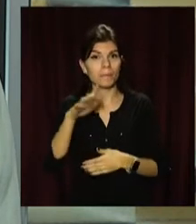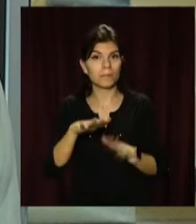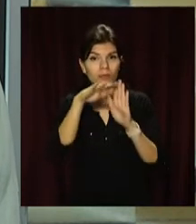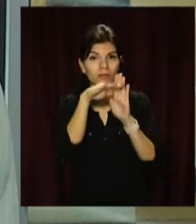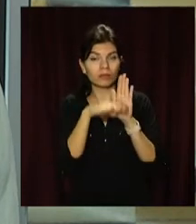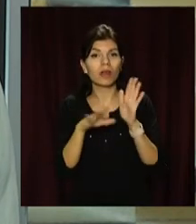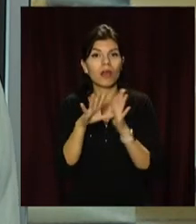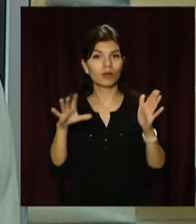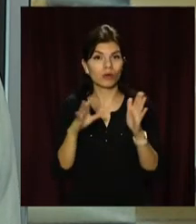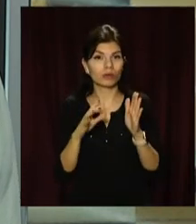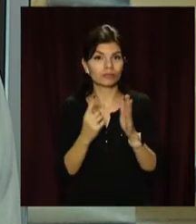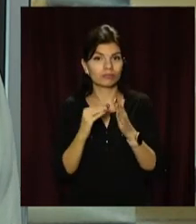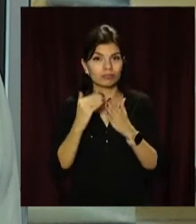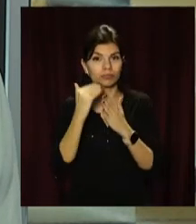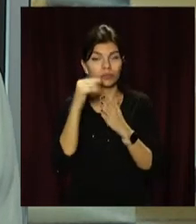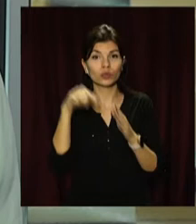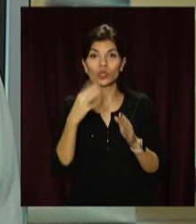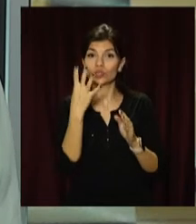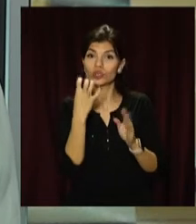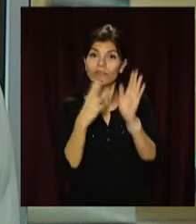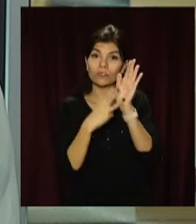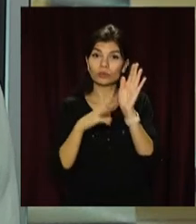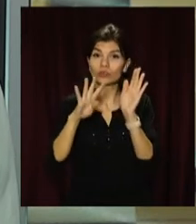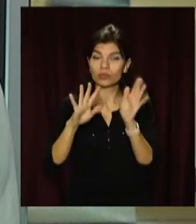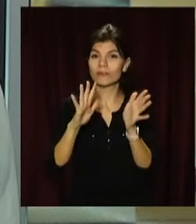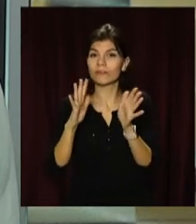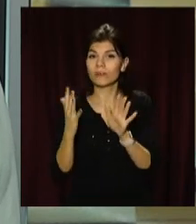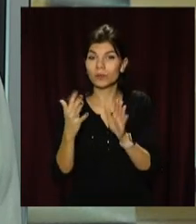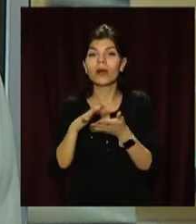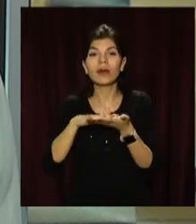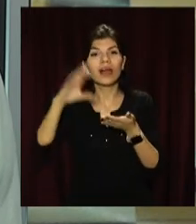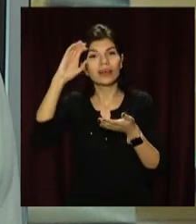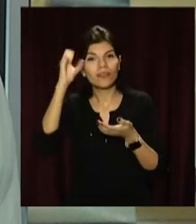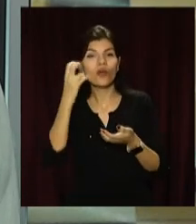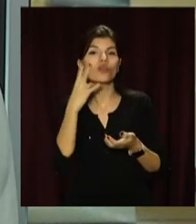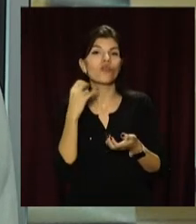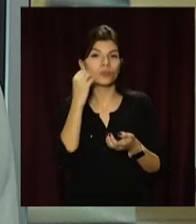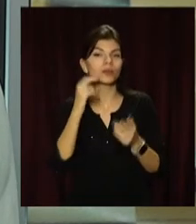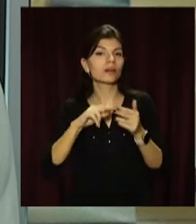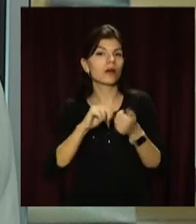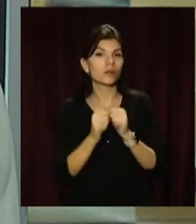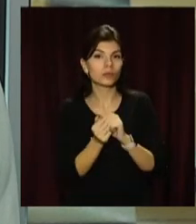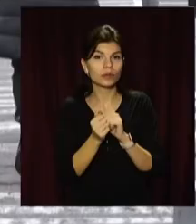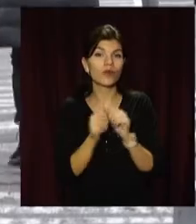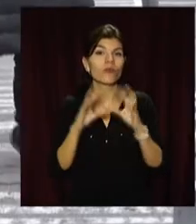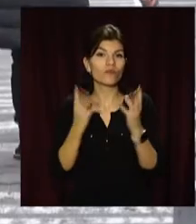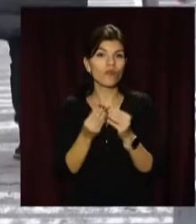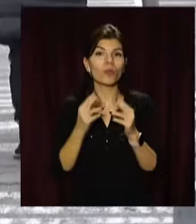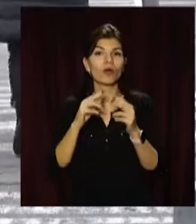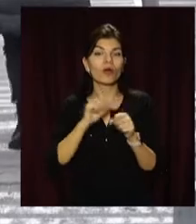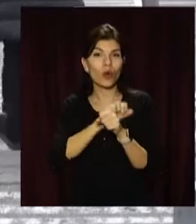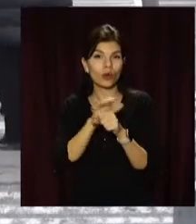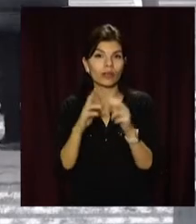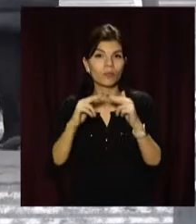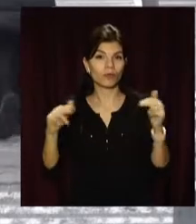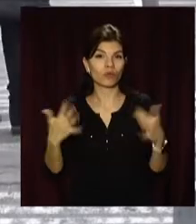сходинку за антирекордною шкалою. Тут 484 випадки. Далі Кривий Ріг, Новомосковськ та Кам'янське. Загалом коронавірусом на